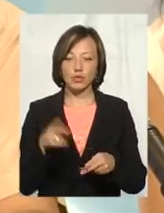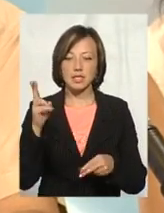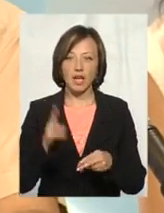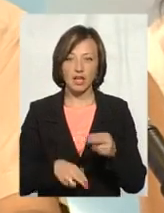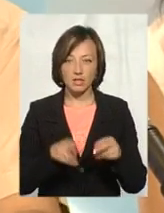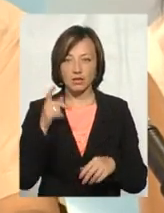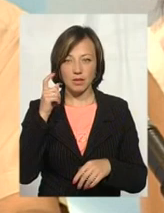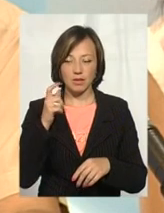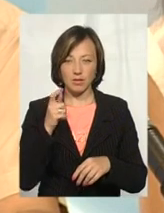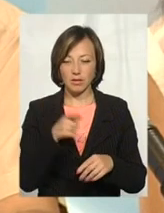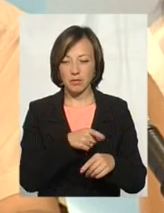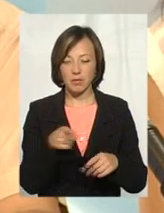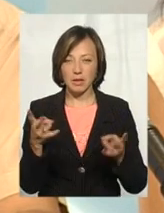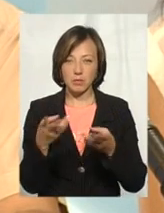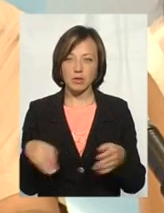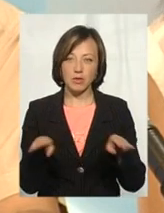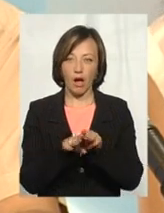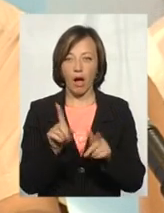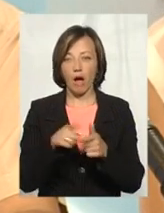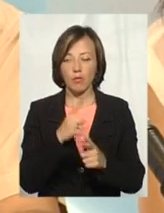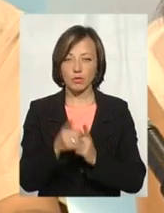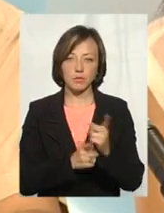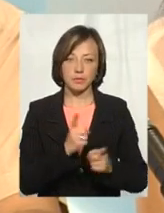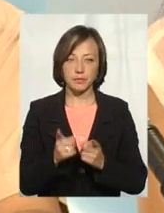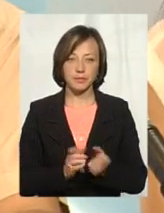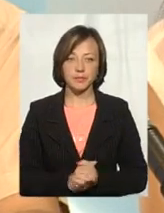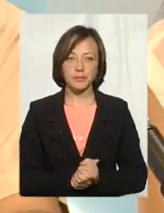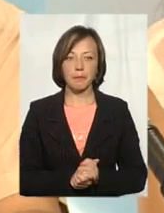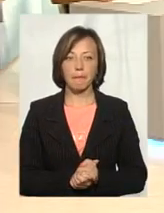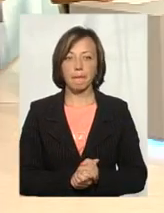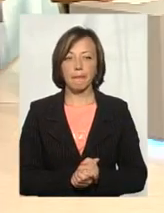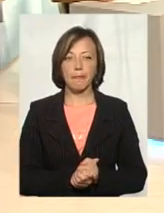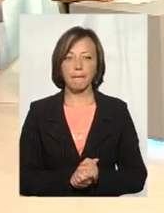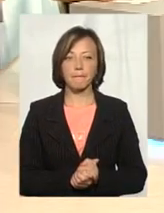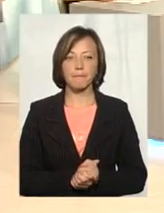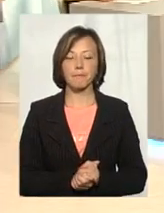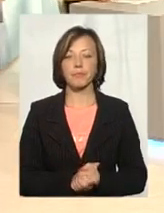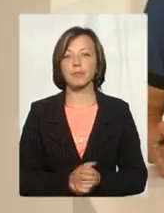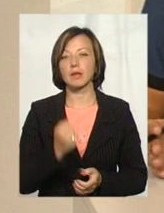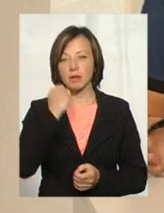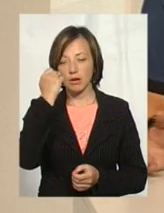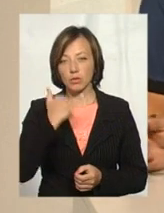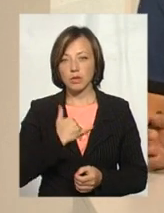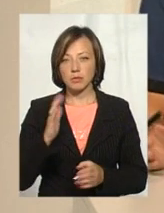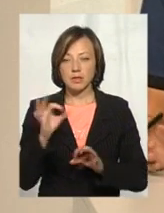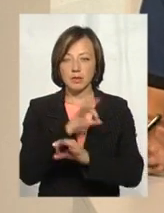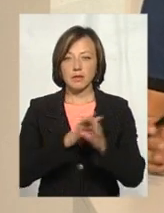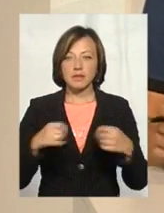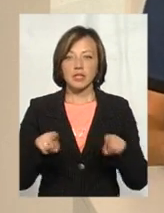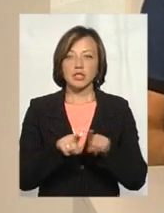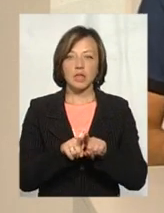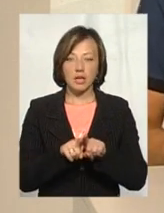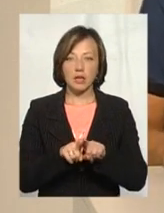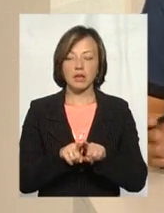потужності і потребують закриття або рекультувації. Я зрозумів. Добре, дякую. У нас зараз буде на скабі зв'язку, все ж таки,